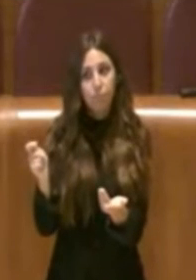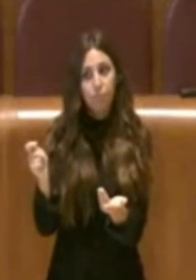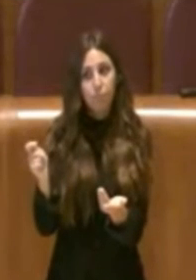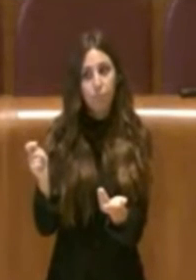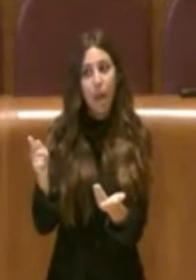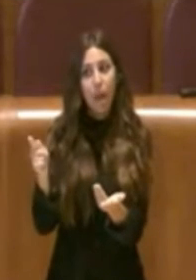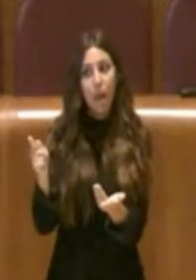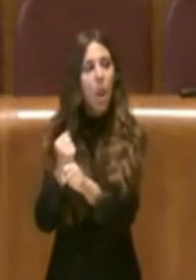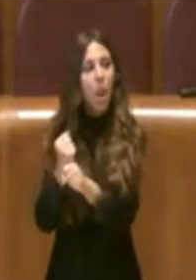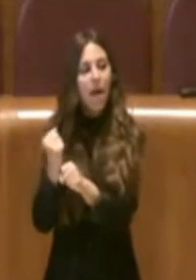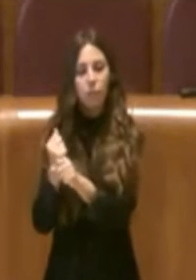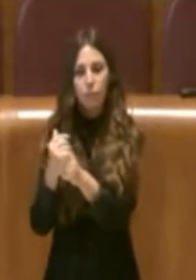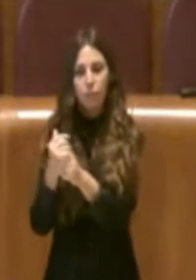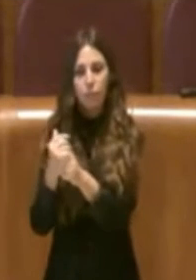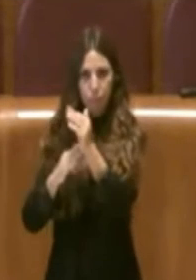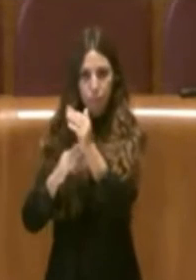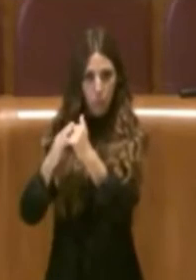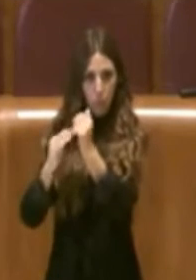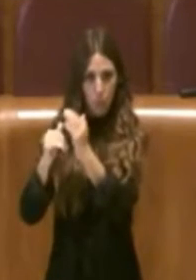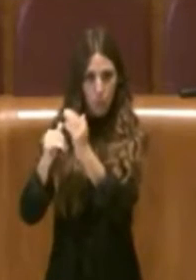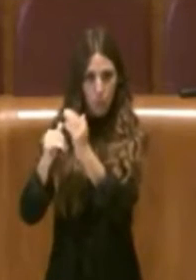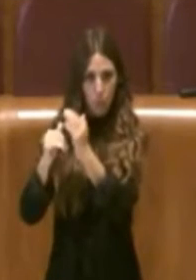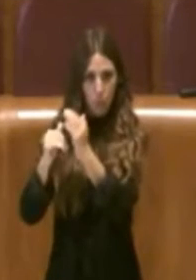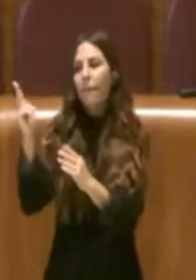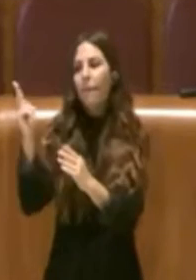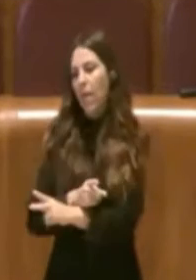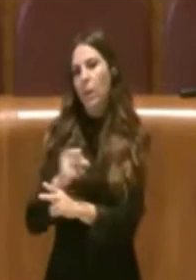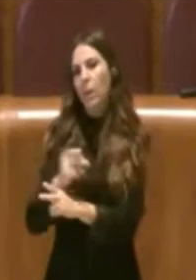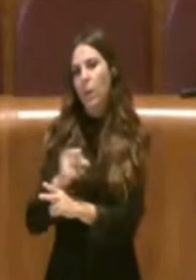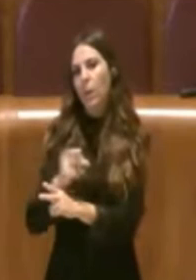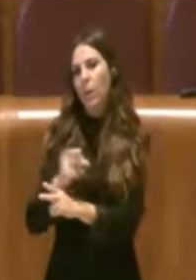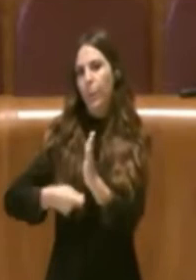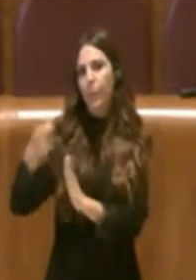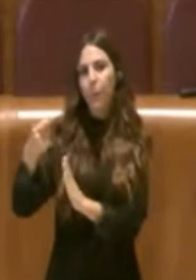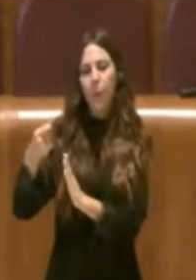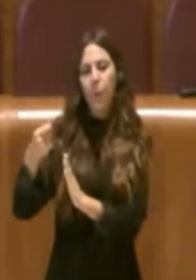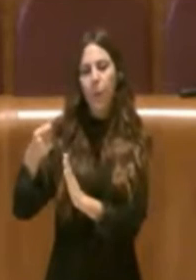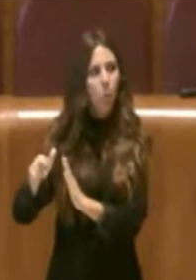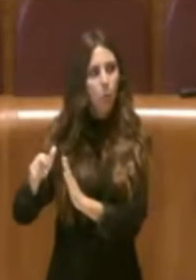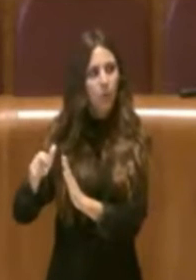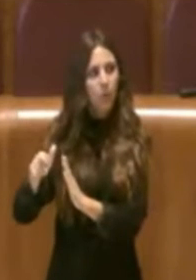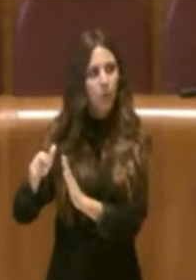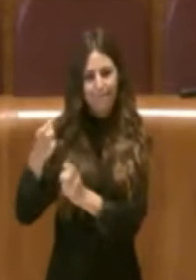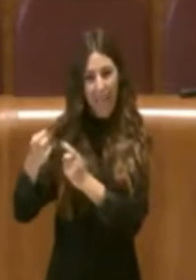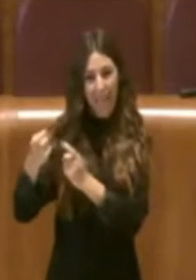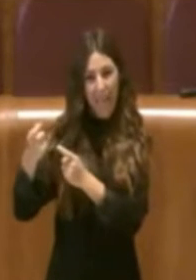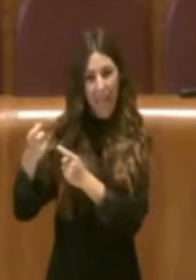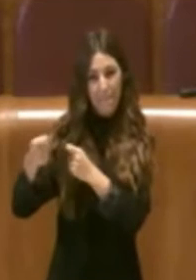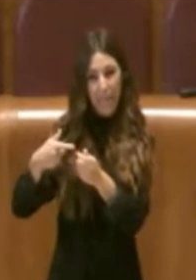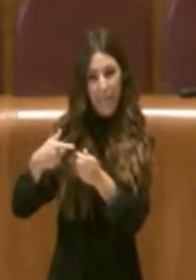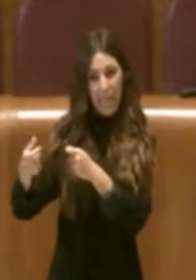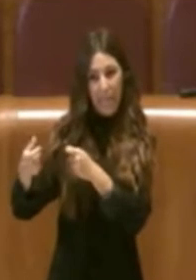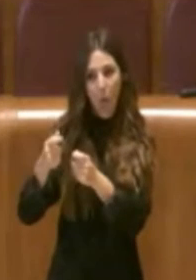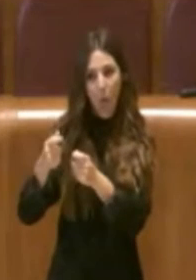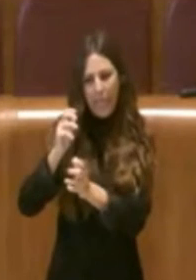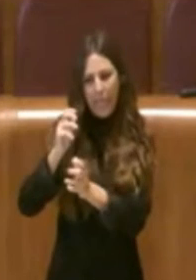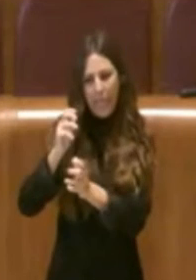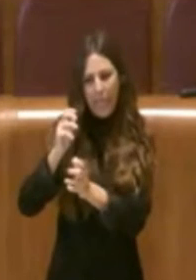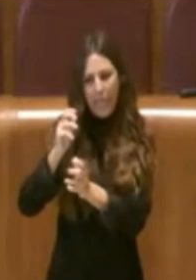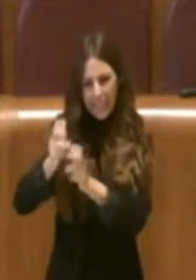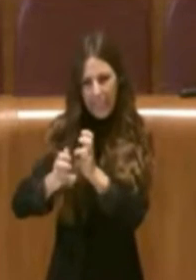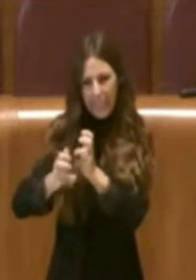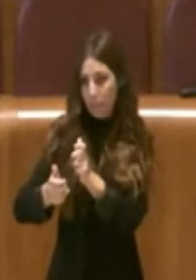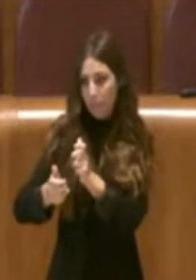previsti che ricordo sono molto elevati perché ricorrono al mercato che c'era anticrisi cioè del 2006